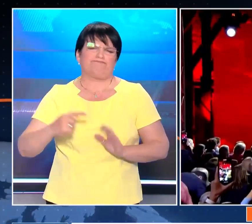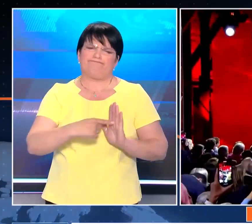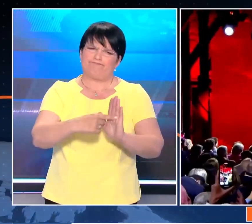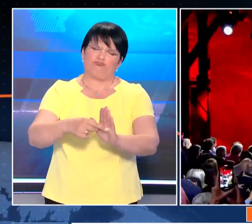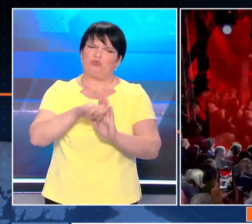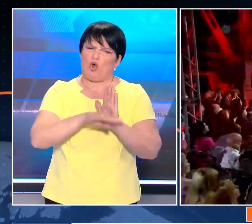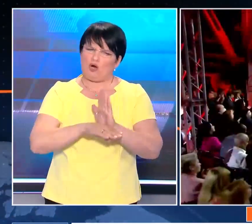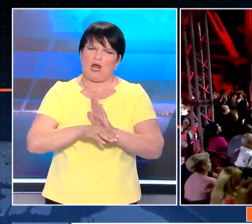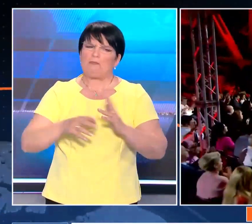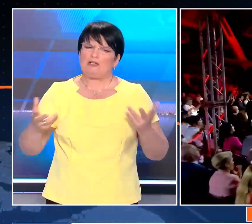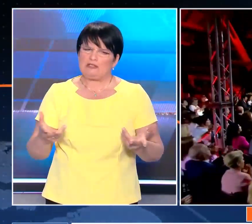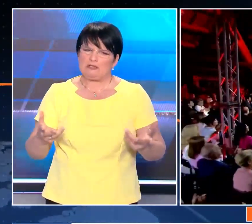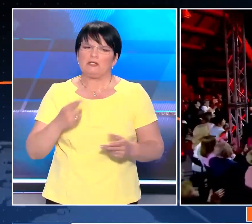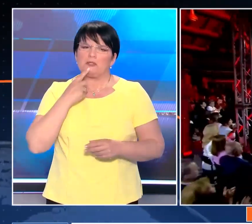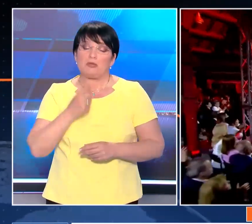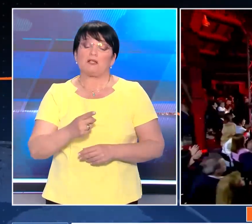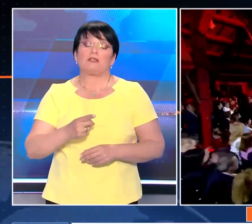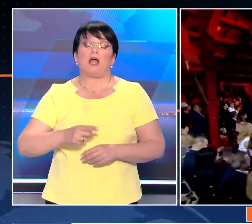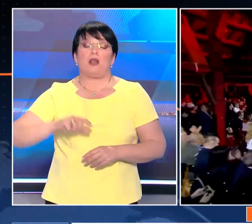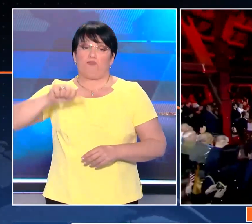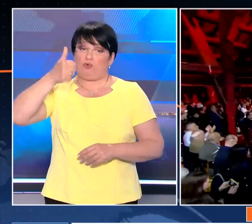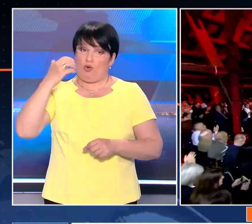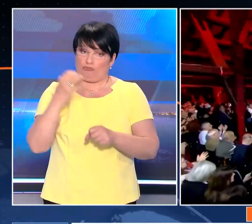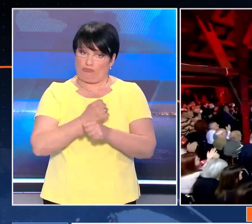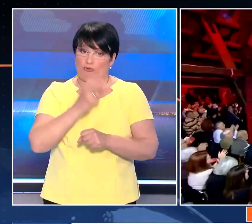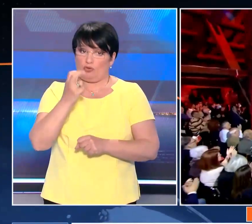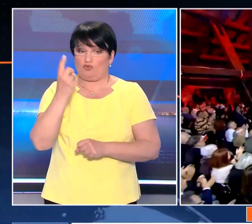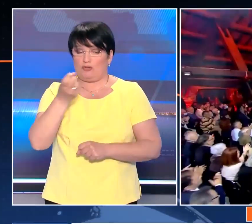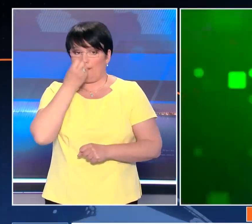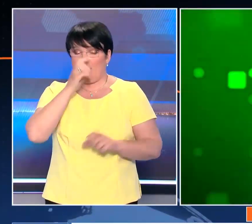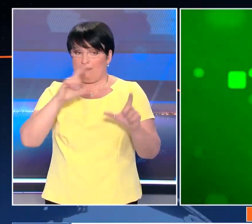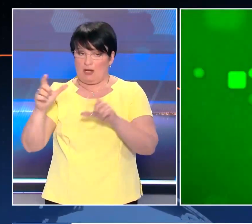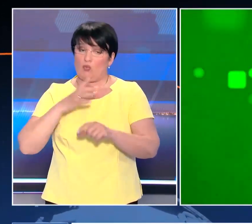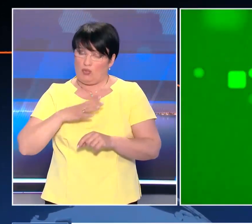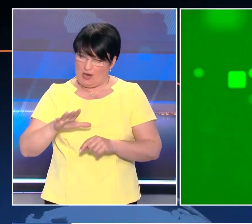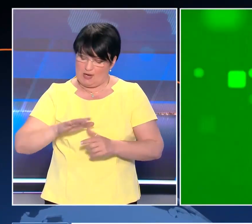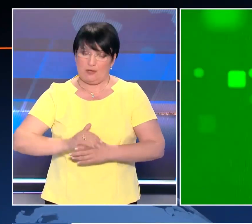Κυριάκου Μητσοτάκη, φέρνοντας πρώτον το ΣΥΡΙΖΑ στις εκλογές της 21ης Μαΐου.